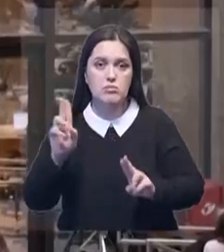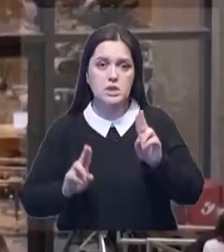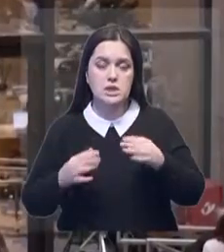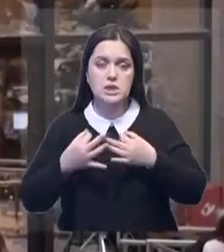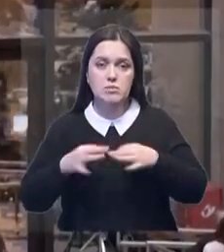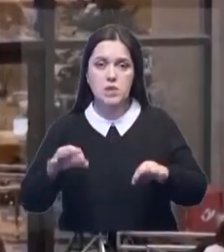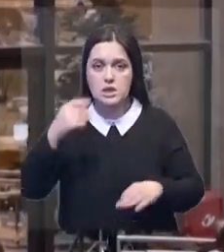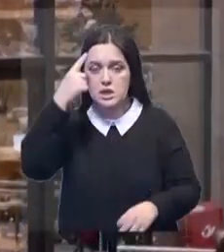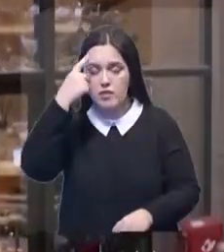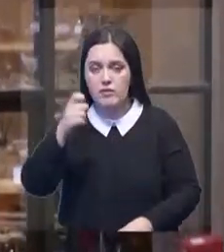евродепутат.